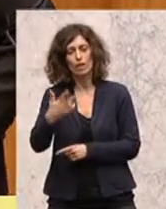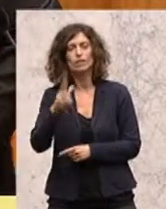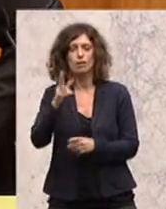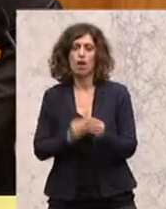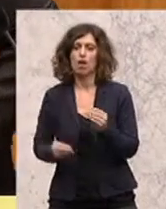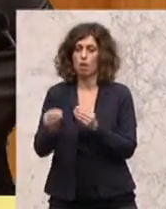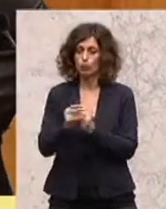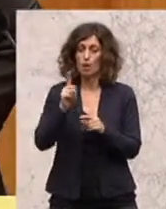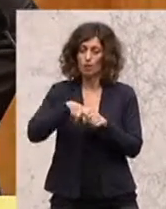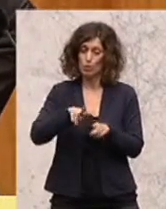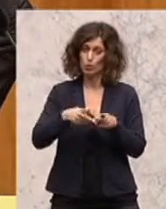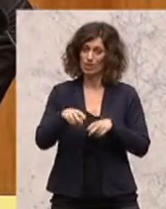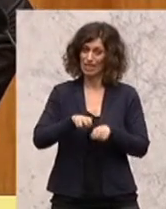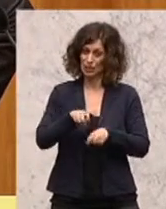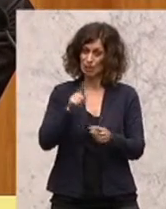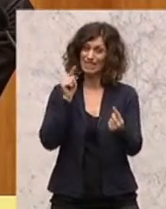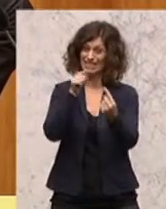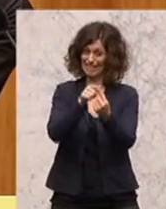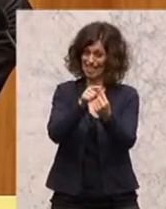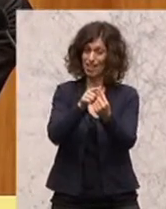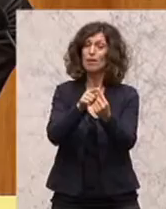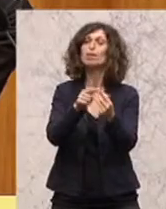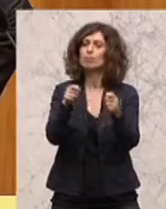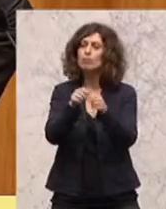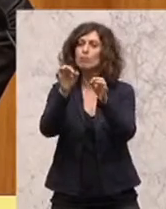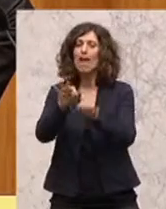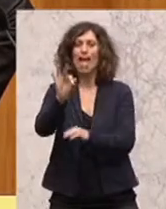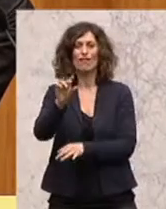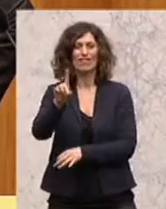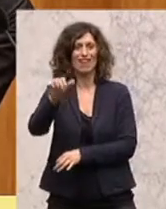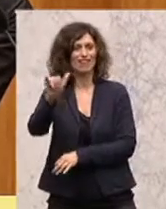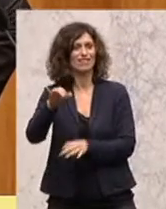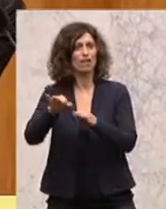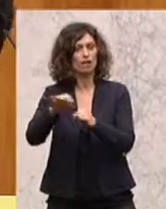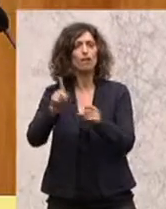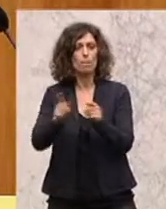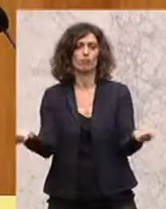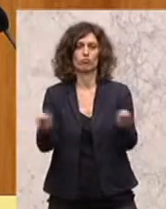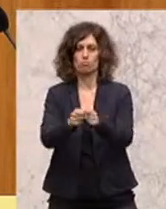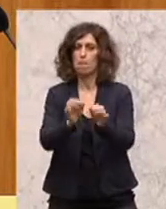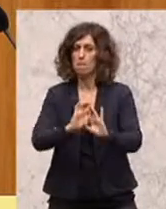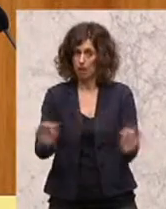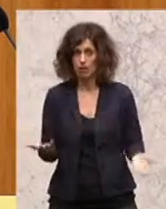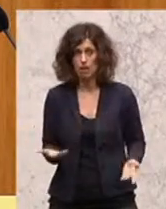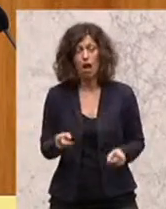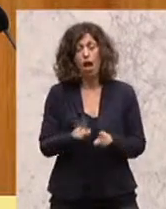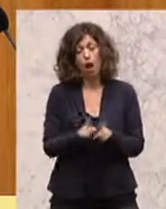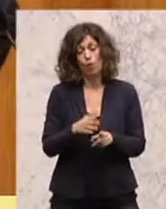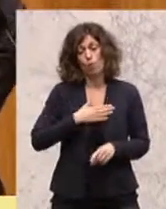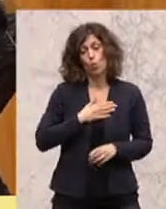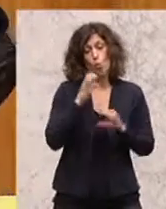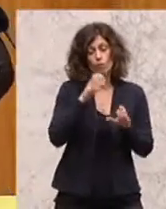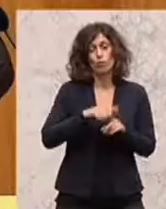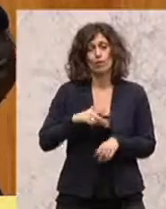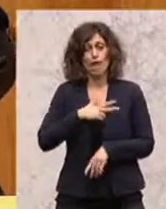von der Bundesregierung beschlossenen Ziele der FDI-Strategie erreicht werden können. Sehr geehrte Damen und Herren, auch von ÖVP und